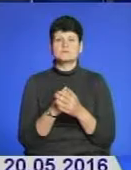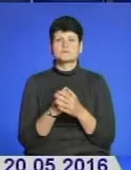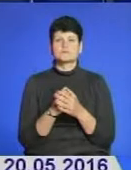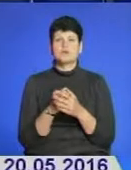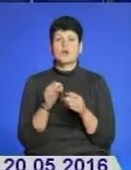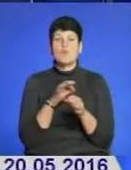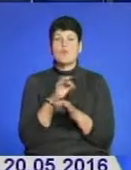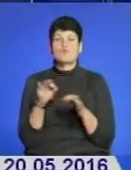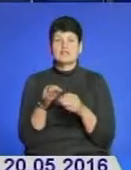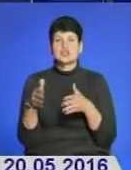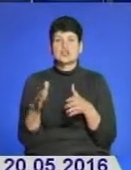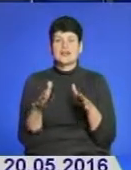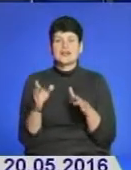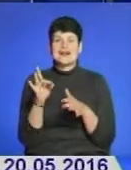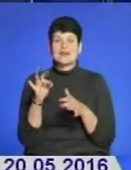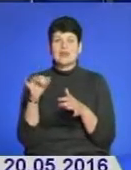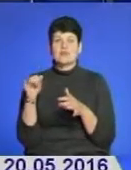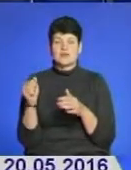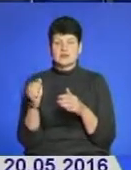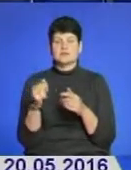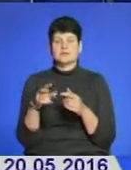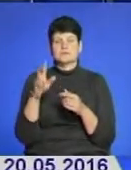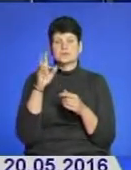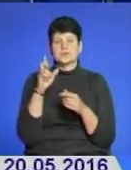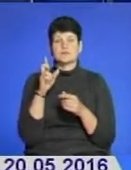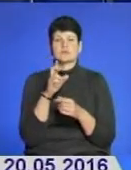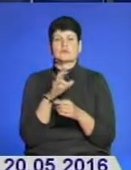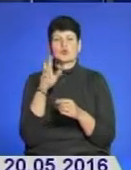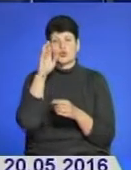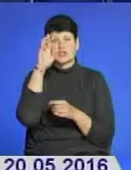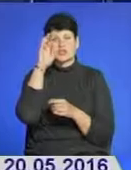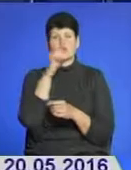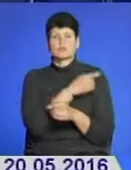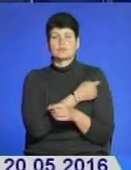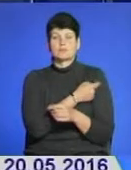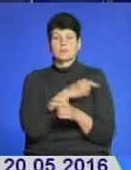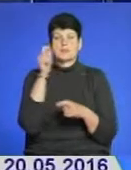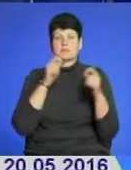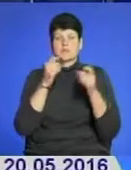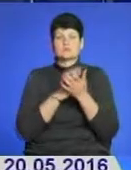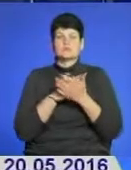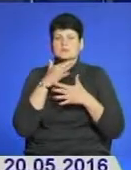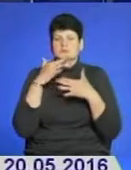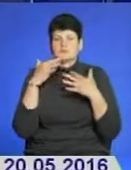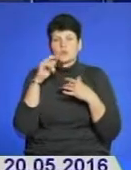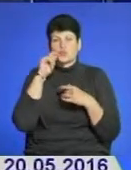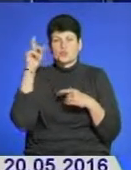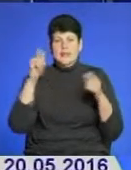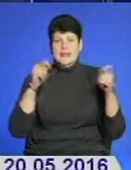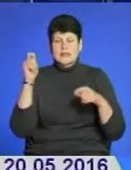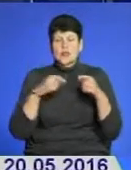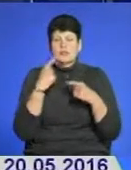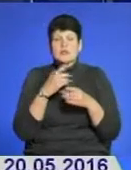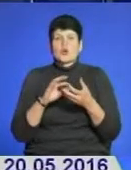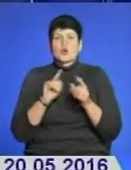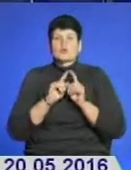Аби обговорити шляхи реанімування вітчизняної медицини, до Тернополя з'їхалися чиновники з усієї України. Вони обговорили особливості